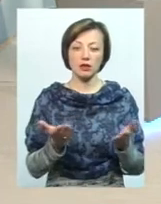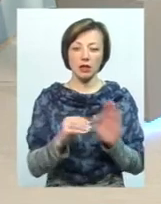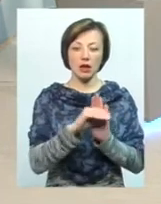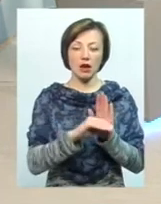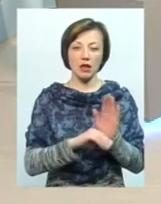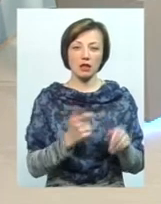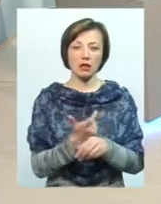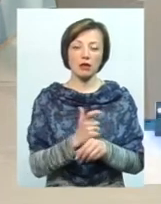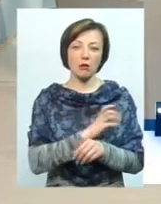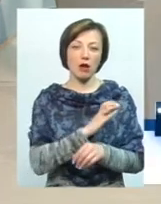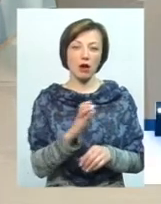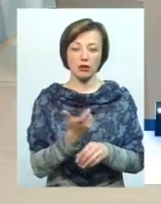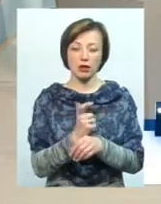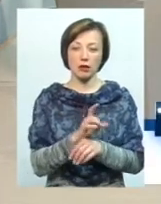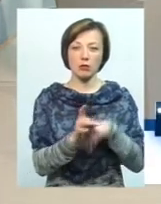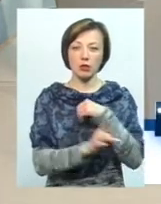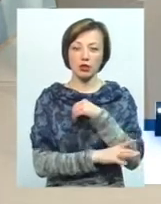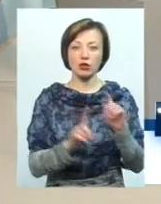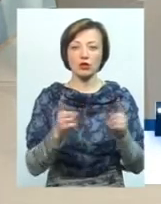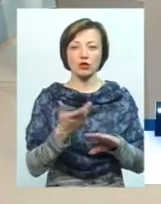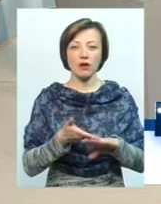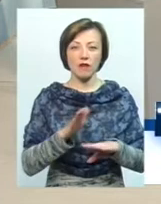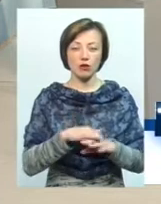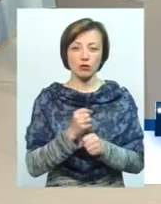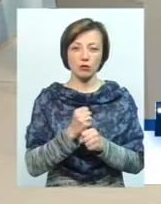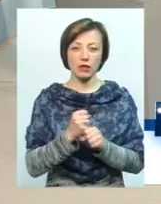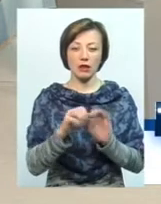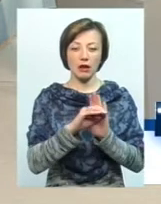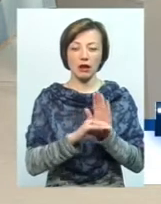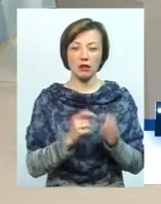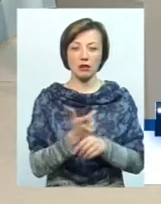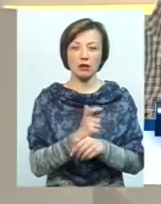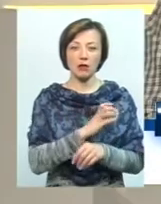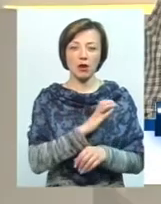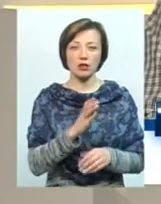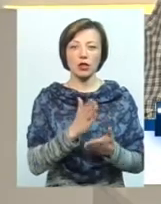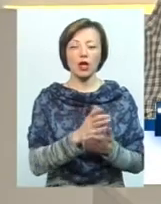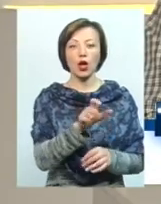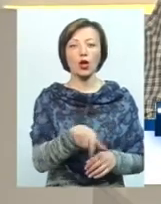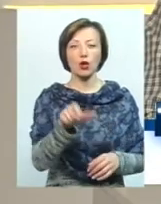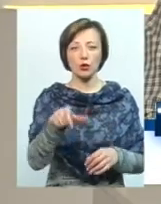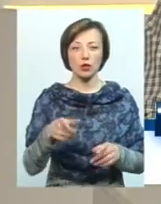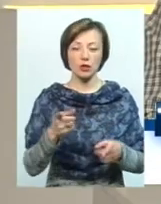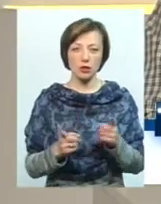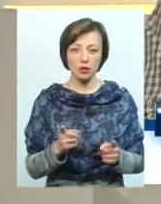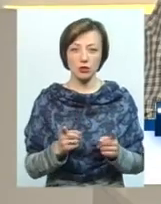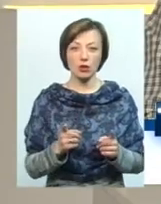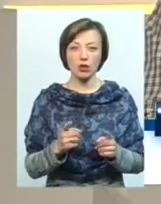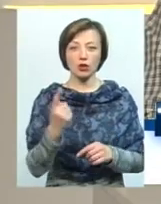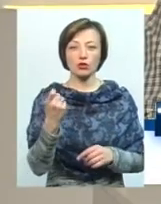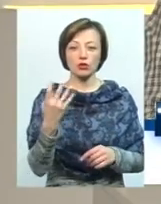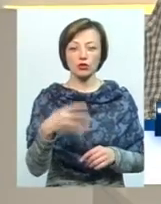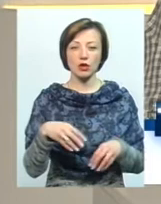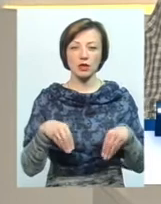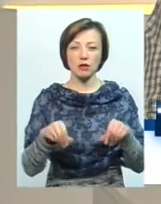найбагатших, так, і найбідніших, але дуже важко зробити рейтинг найбагатших особливо, тому що, ну, є люди, дійсно, по 140 земельних